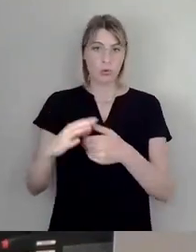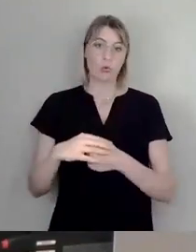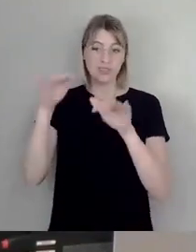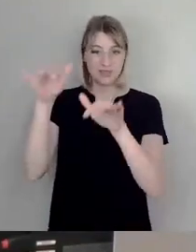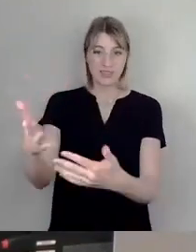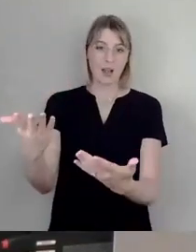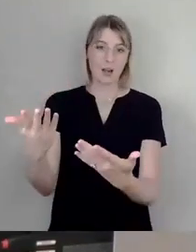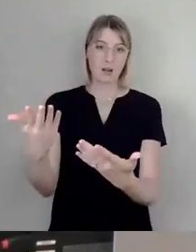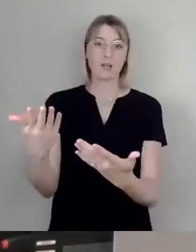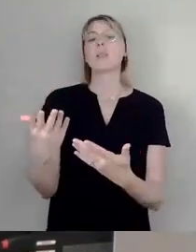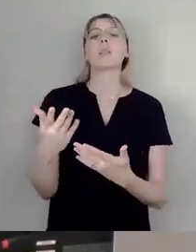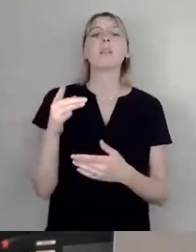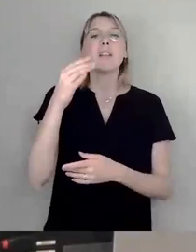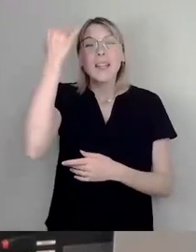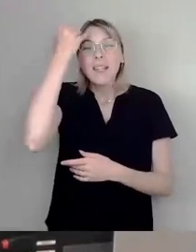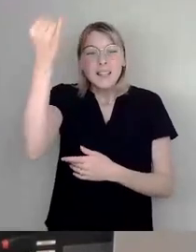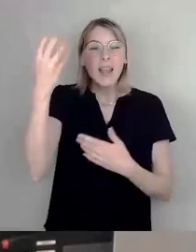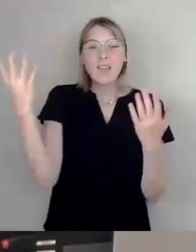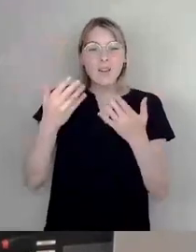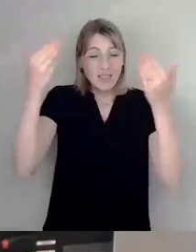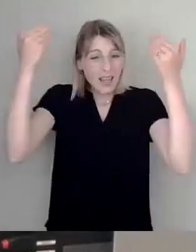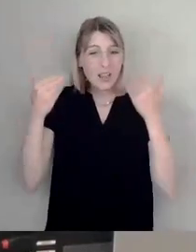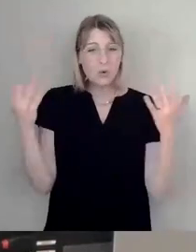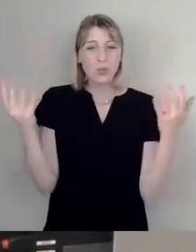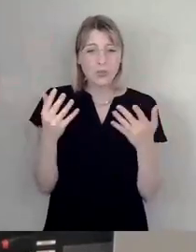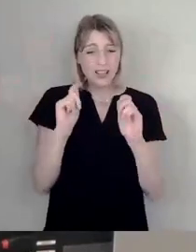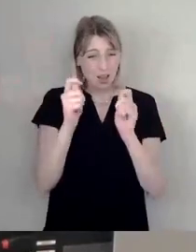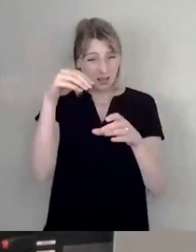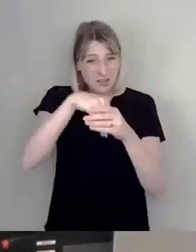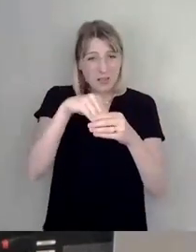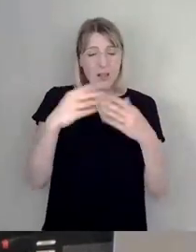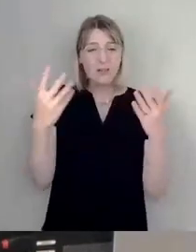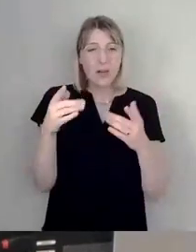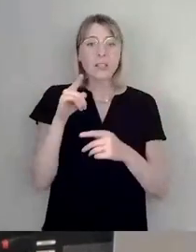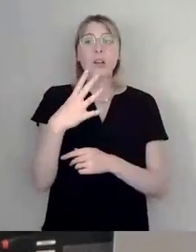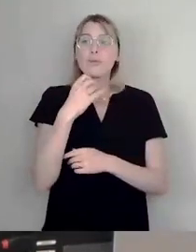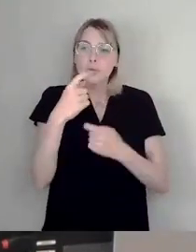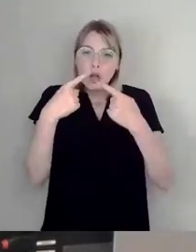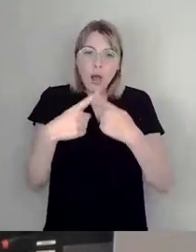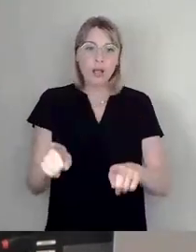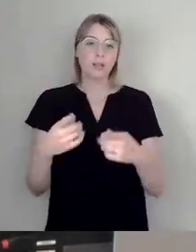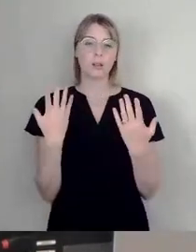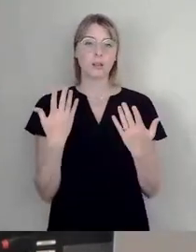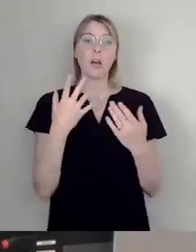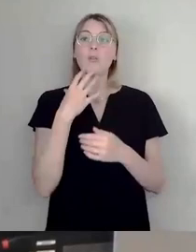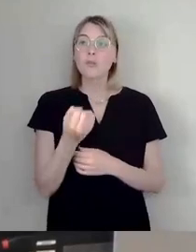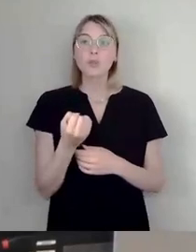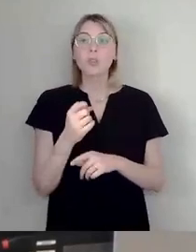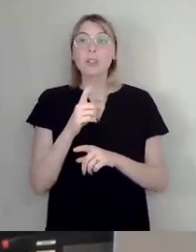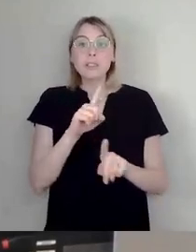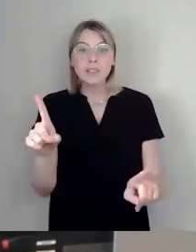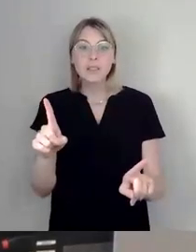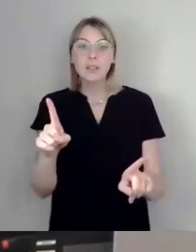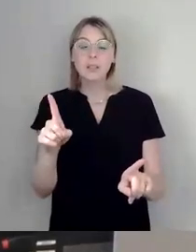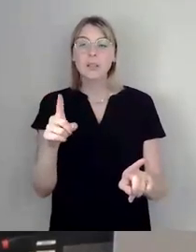Idee und der Hintergrund dieses Antrages ist aber ein ganz anderer. Hier geht es nämlich nicht darum, einfach nur, ich sage mal, die